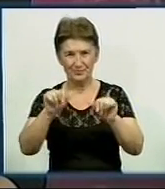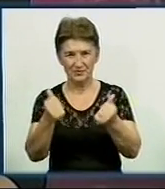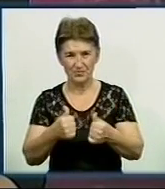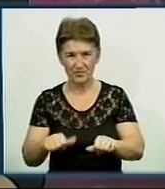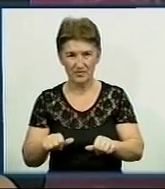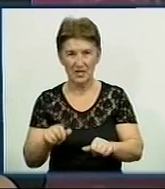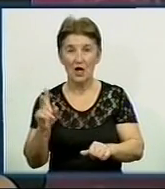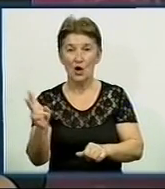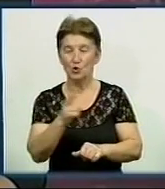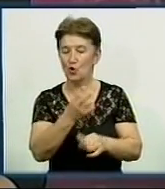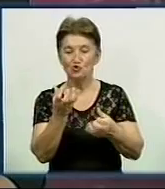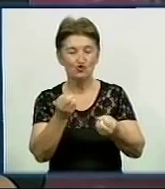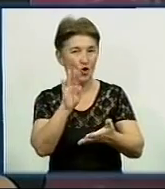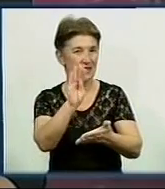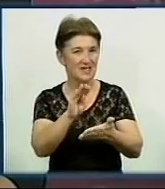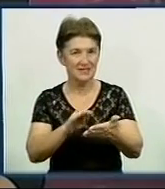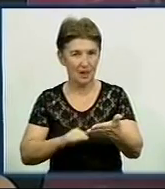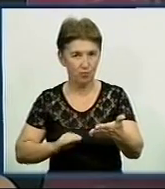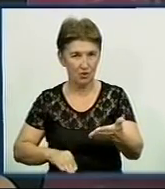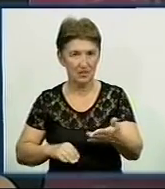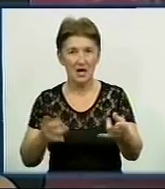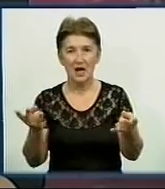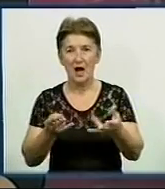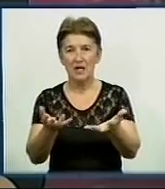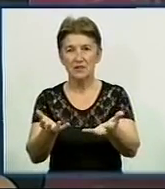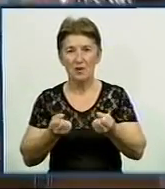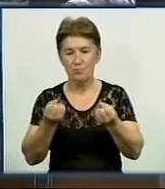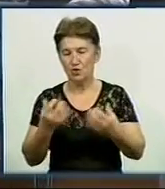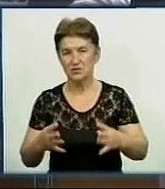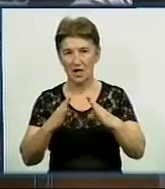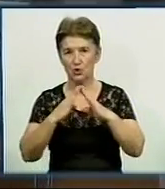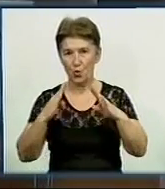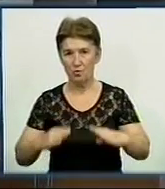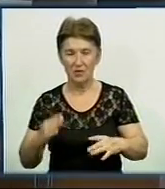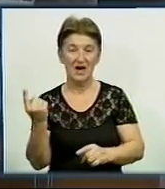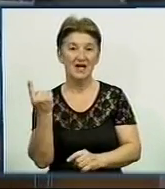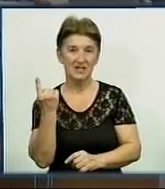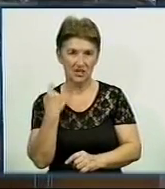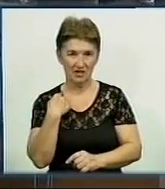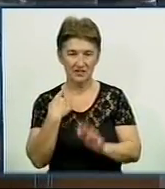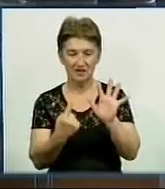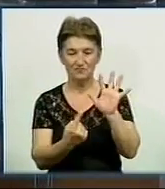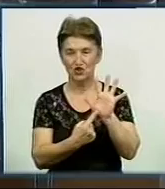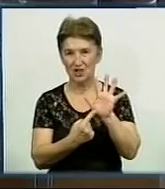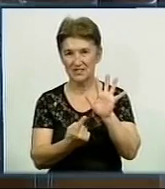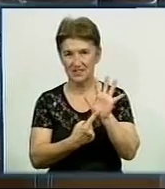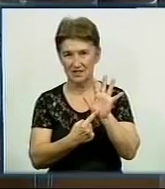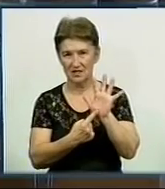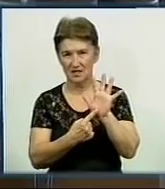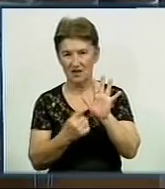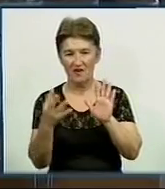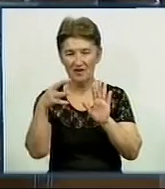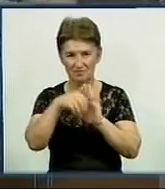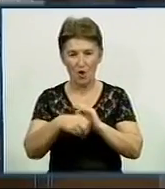Тож, ті, хто ще не заповнив їх, отримають необхідні документи просто вдома. Кіровоградщина – у шісті лідерів із призначення субсидій.